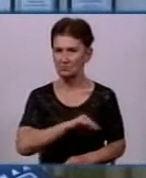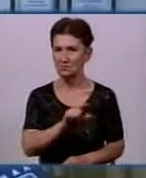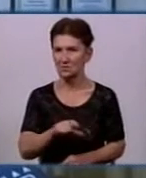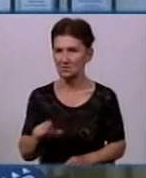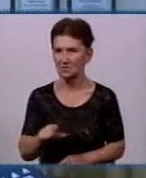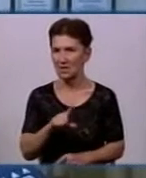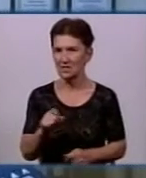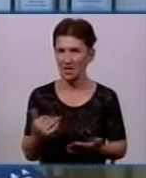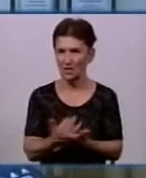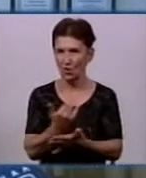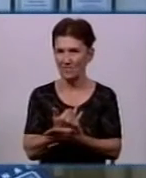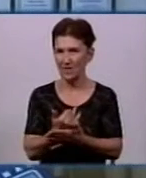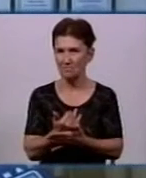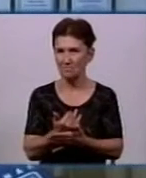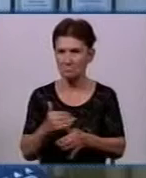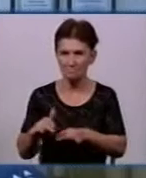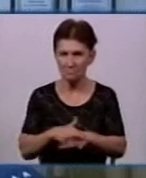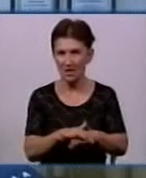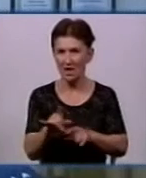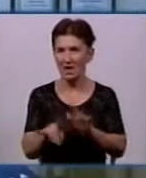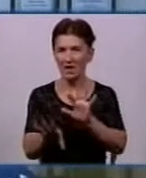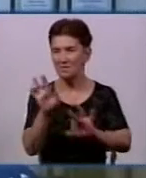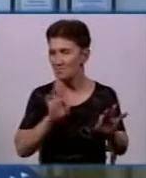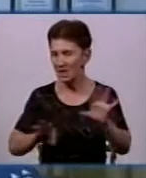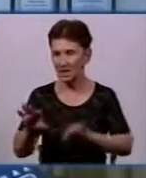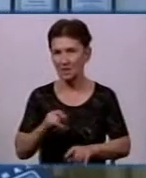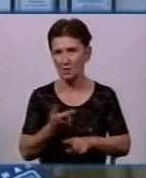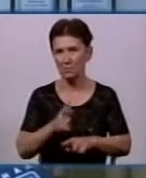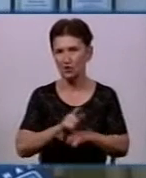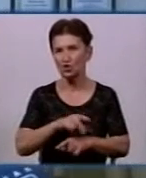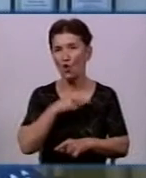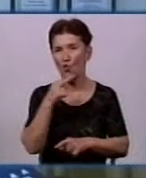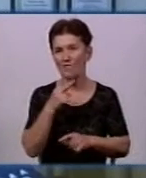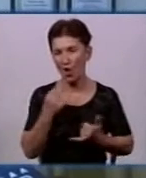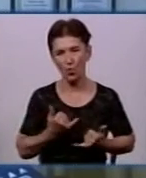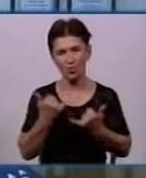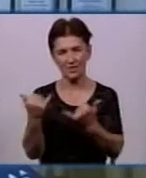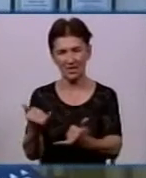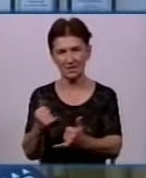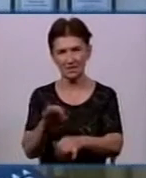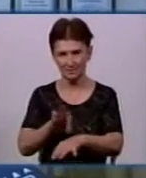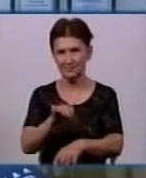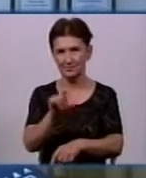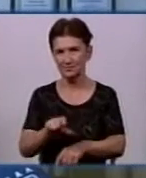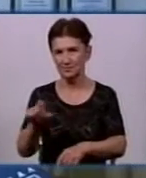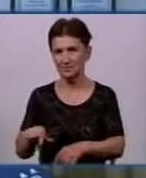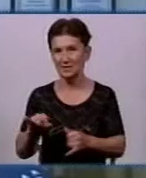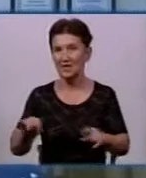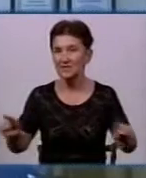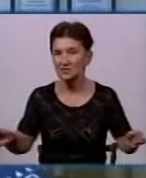працювати за новим механізмом, обирати собі лікарів, придляти більше увагу пацієнтам і відповідно створювати